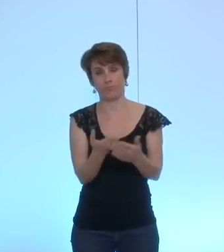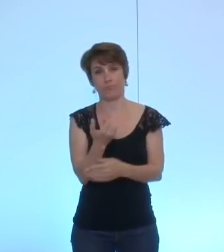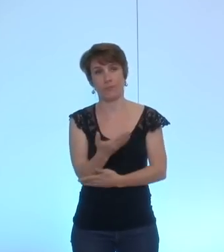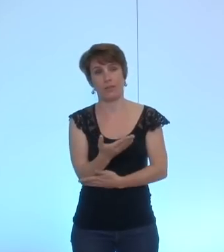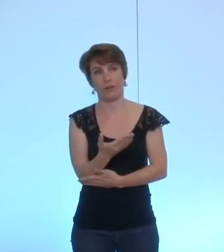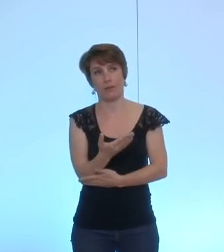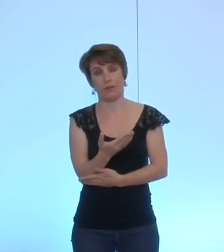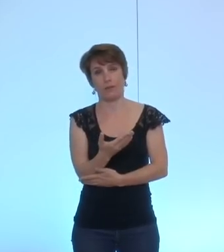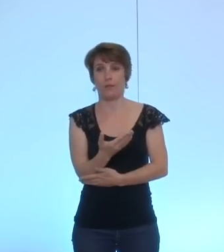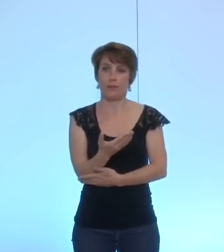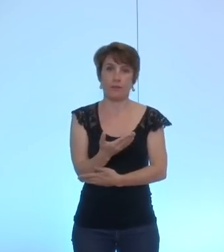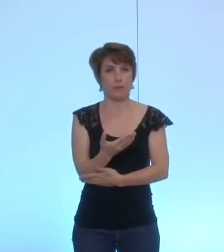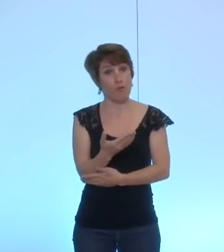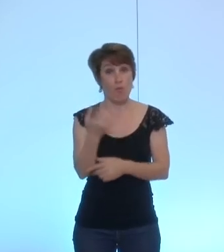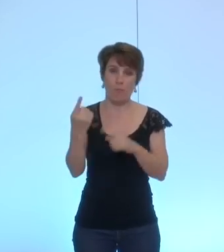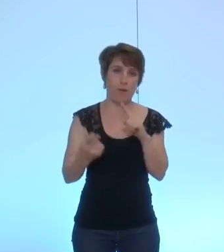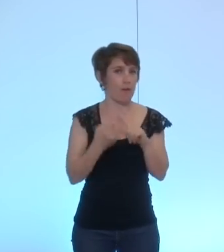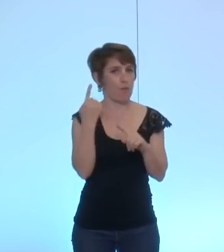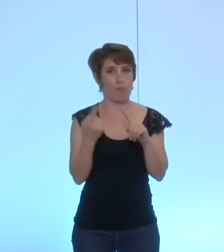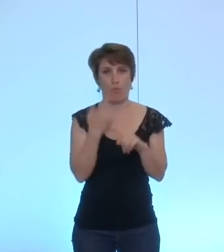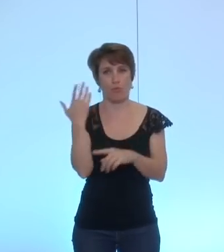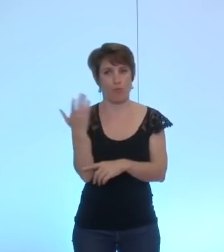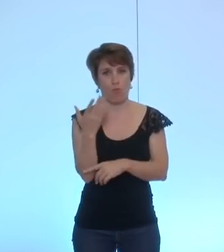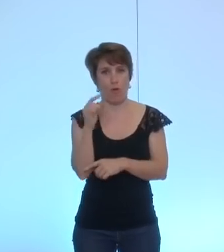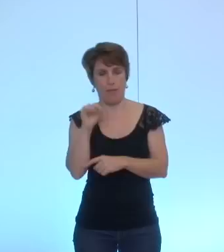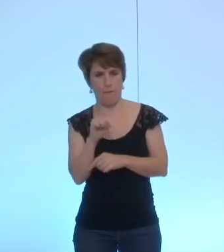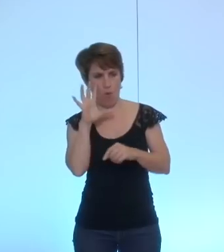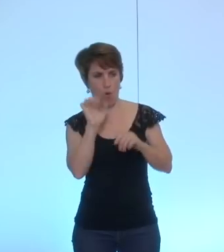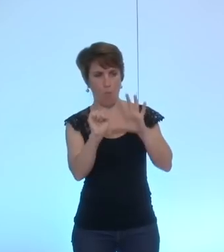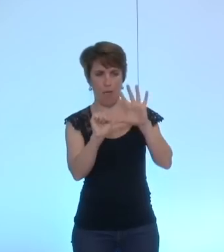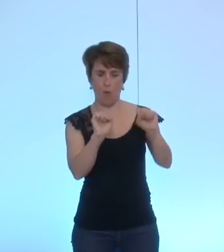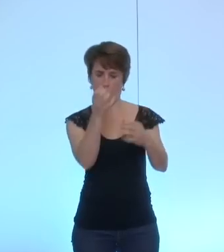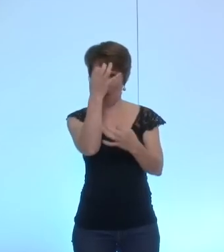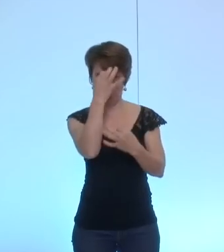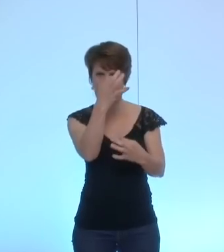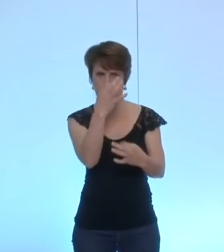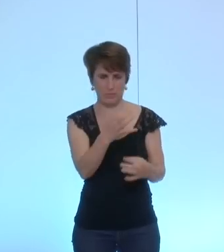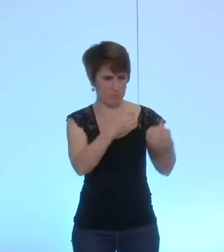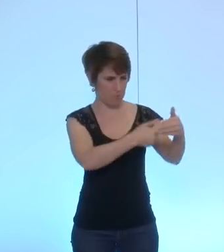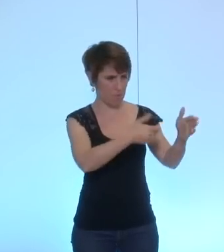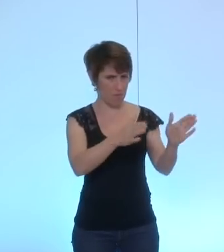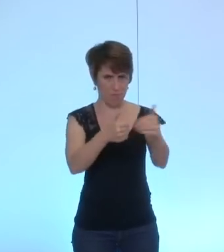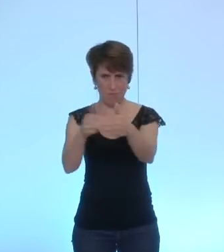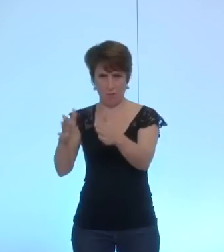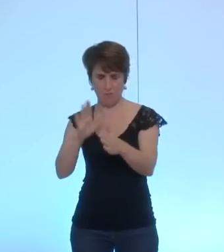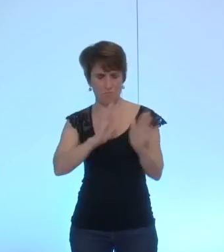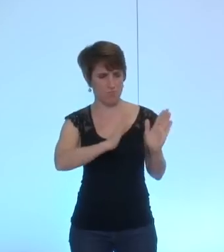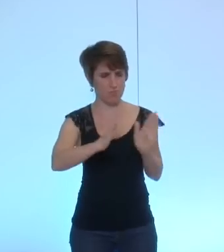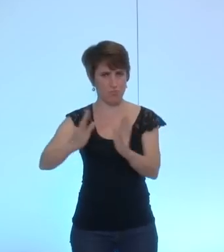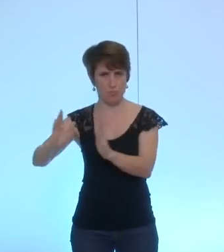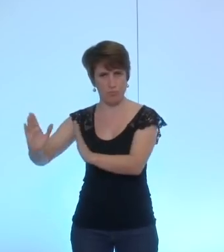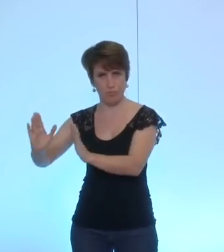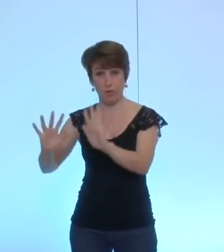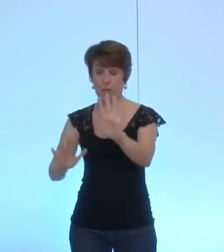de se raccrocher à des repères très précis et éviter par une sémantique